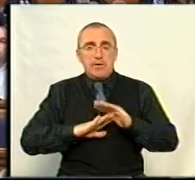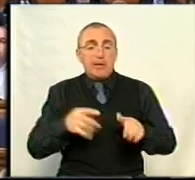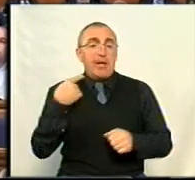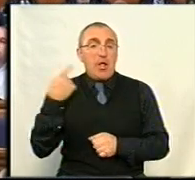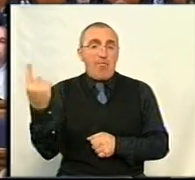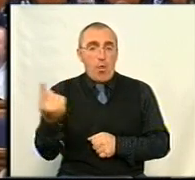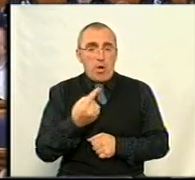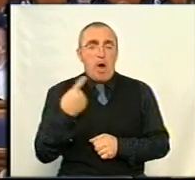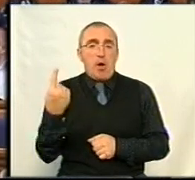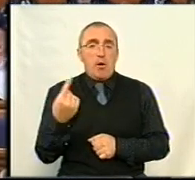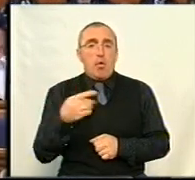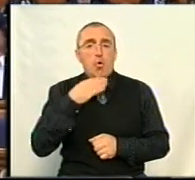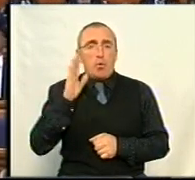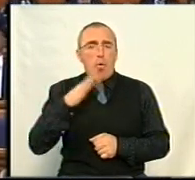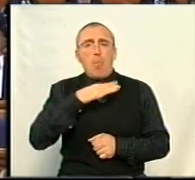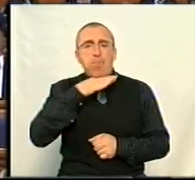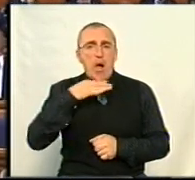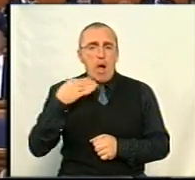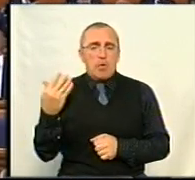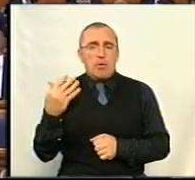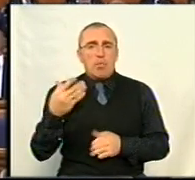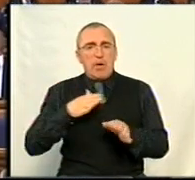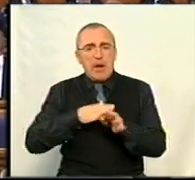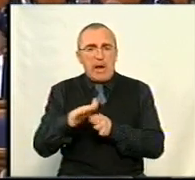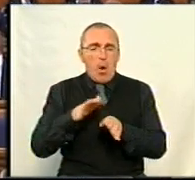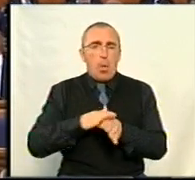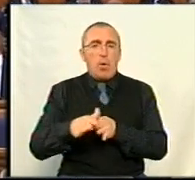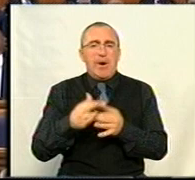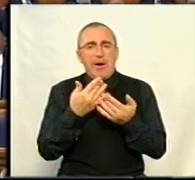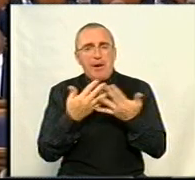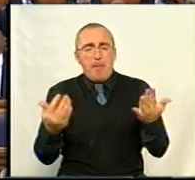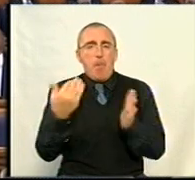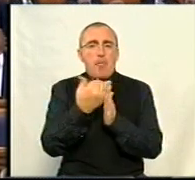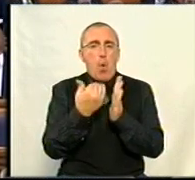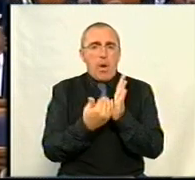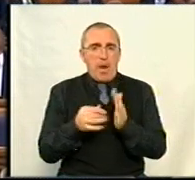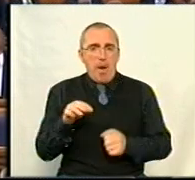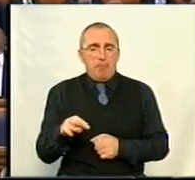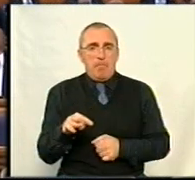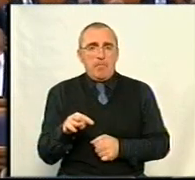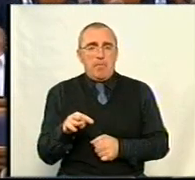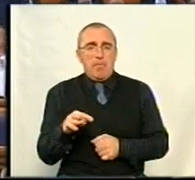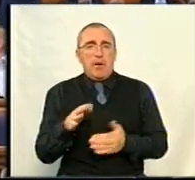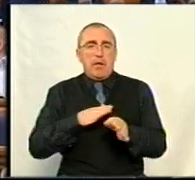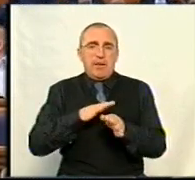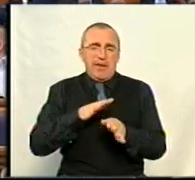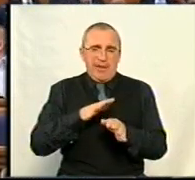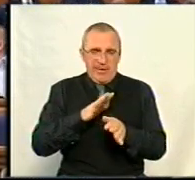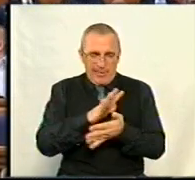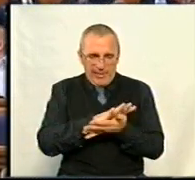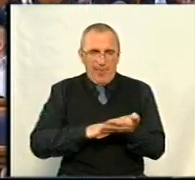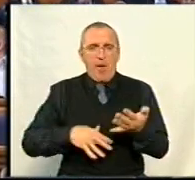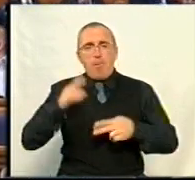Кировоградщині достатньо багато реалізується різних програм. Триває будівництво,